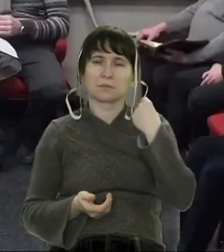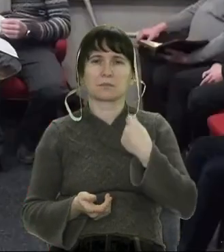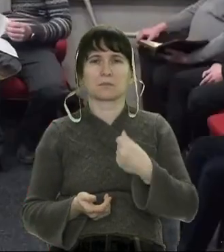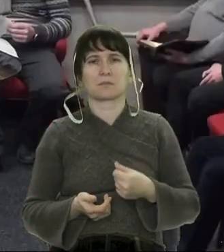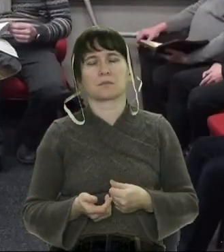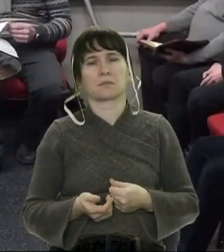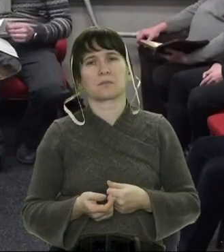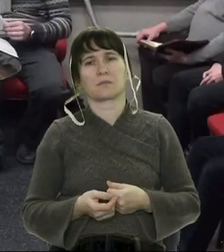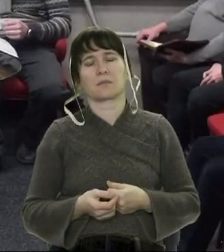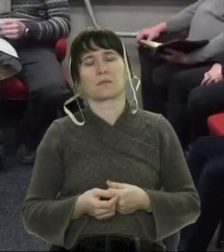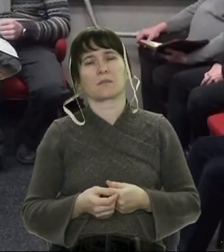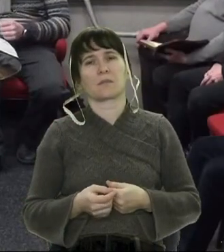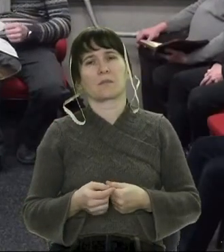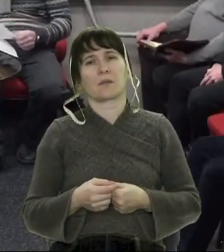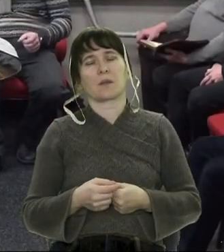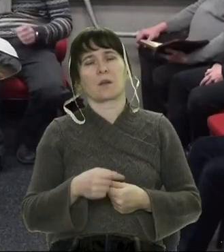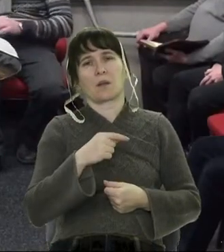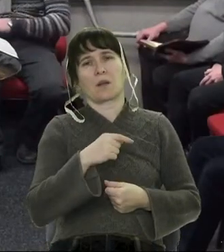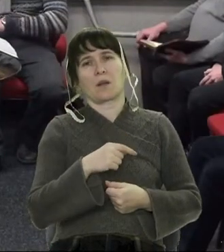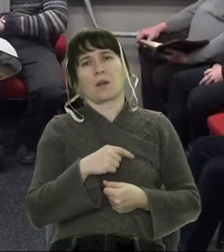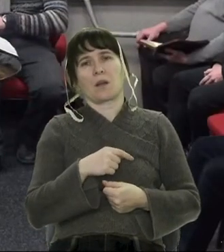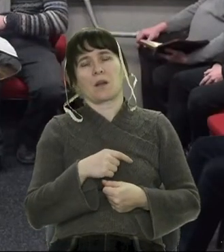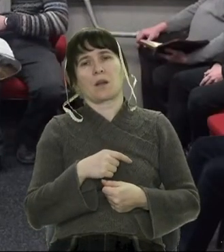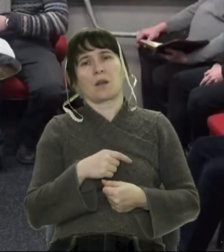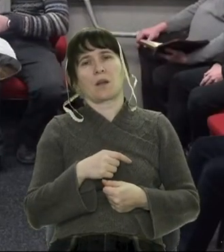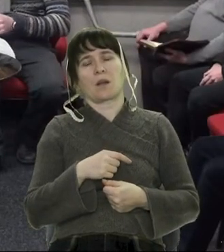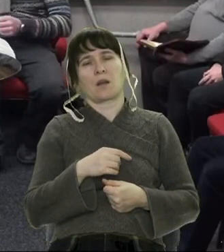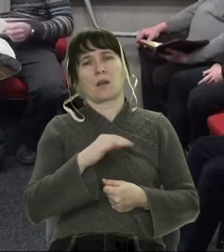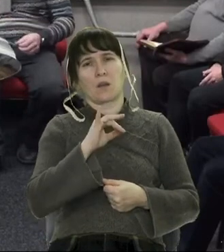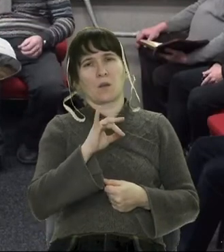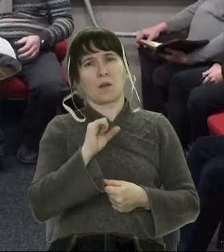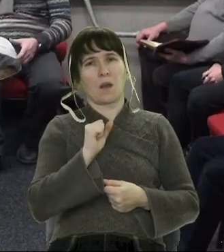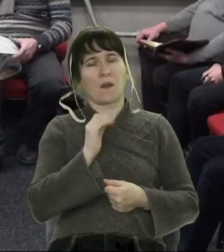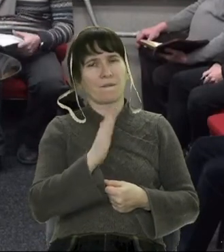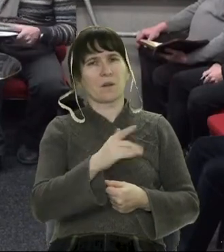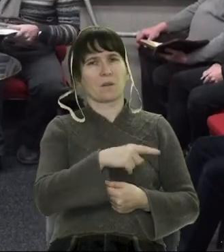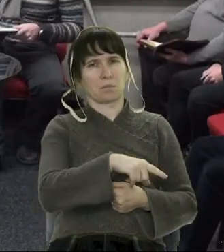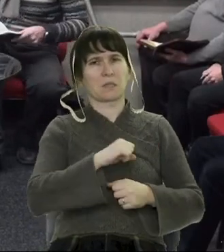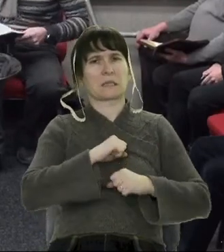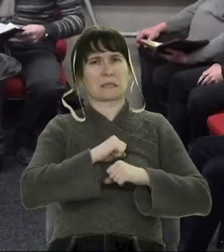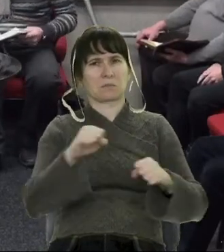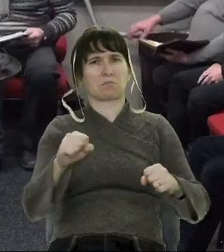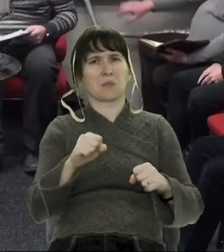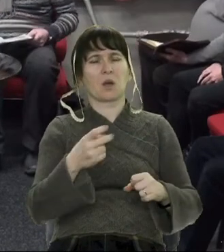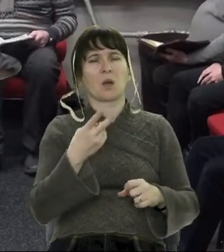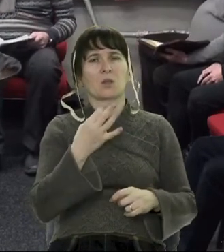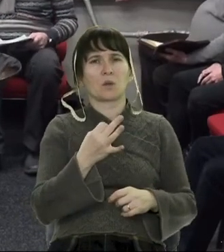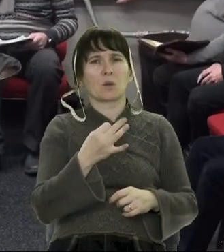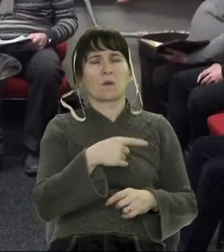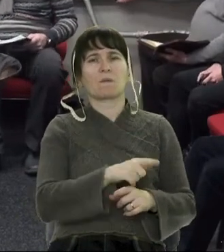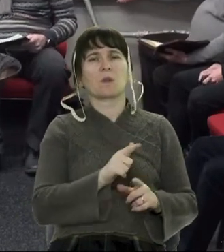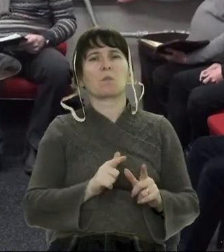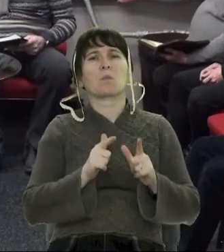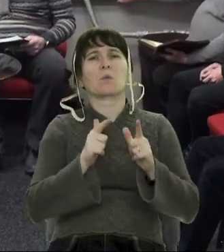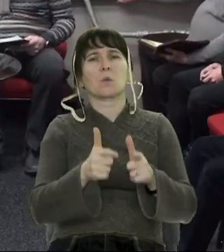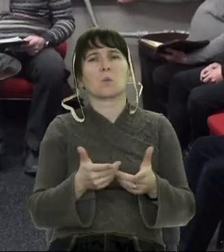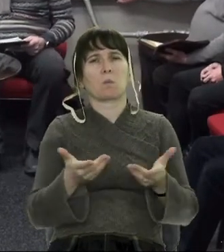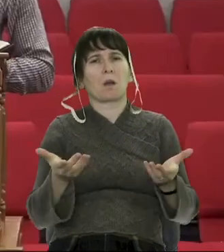Іоав був хороброю людиною. В нього були гарні якості. Але як він вчинить зі своїми суперниками?